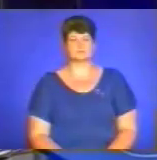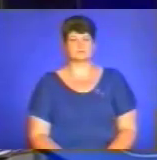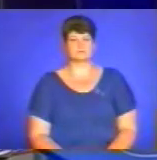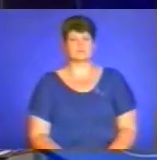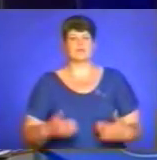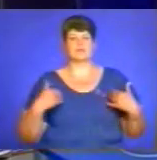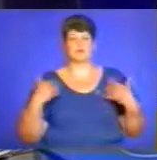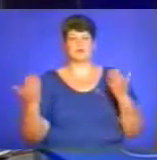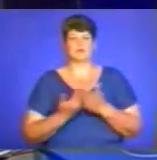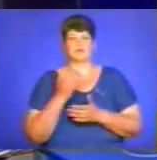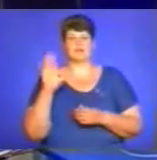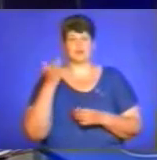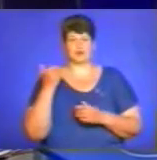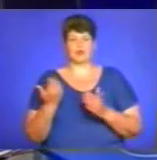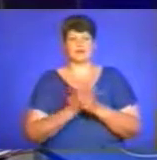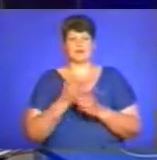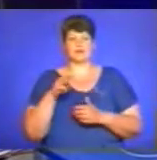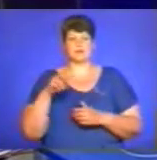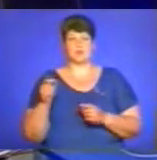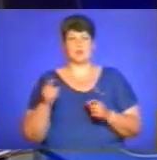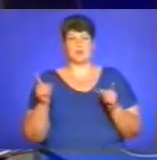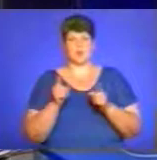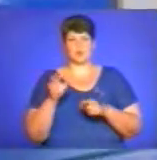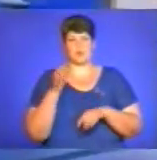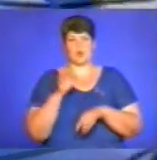Вітаю новини вівторка в Овістях ТТП, коротко про головне.